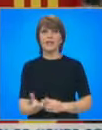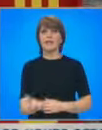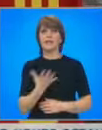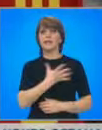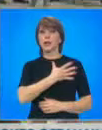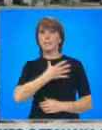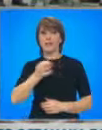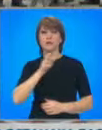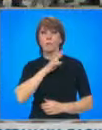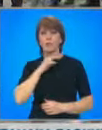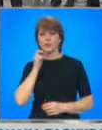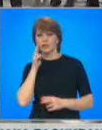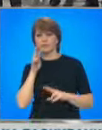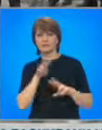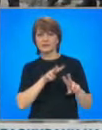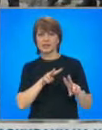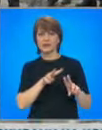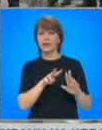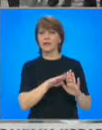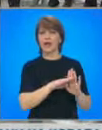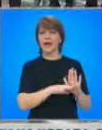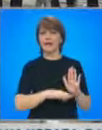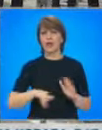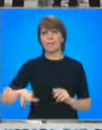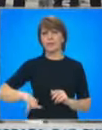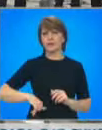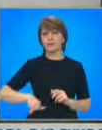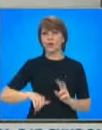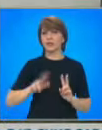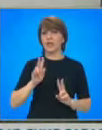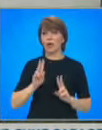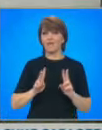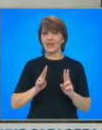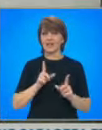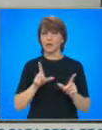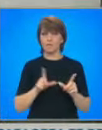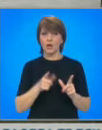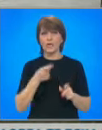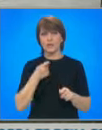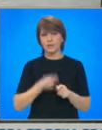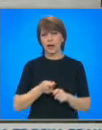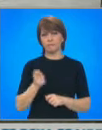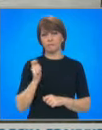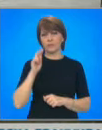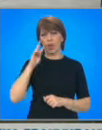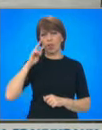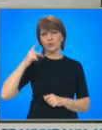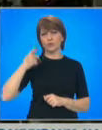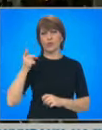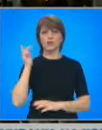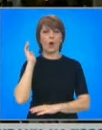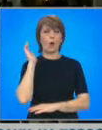3500 полицаи следят за реда по време на международната конференция в Мюнхен, която се провежда в луксозния хотел Бай